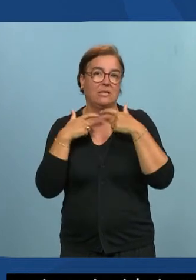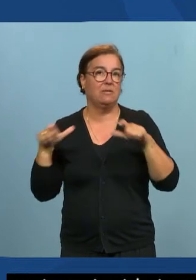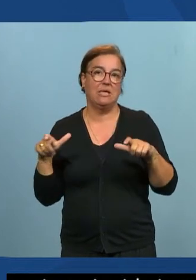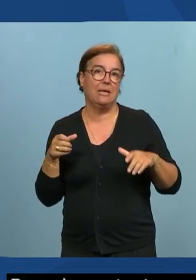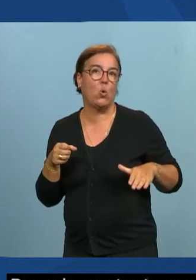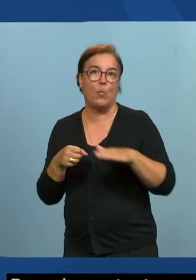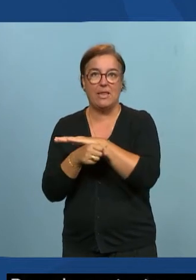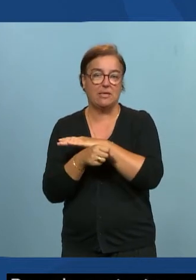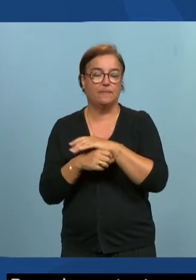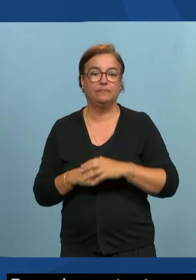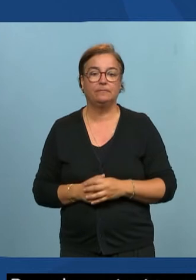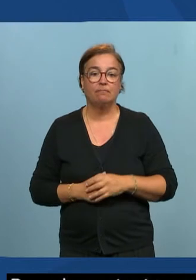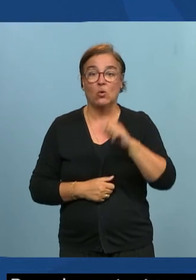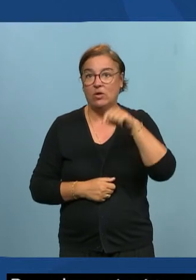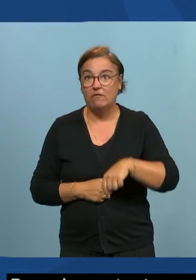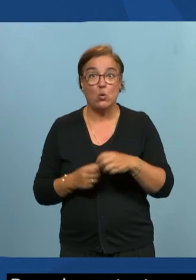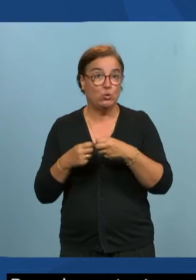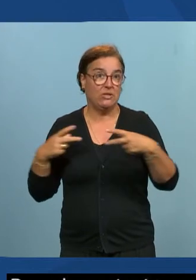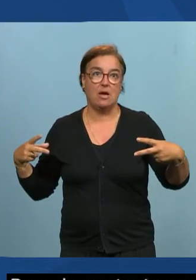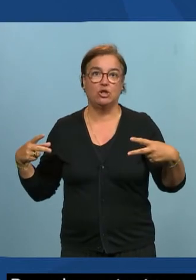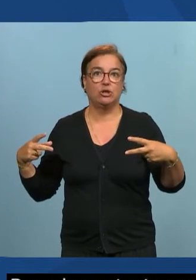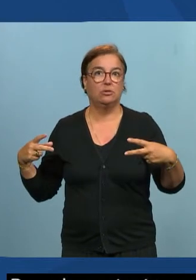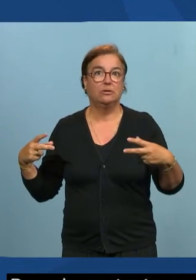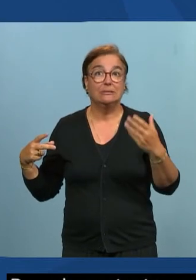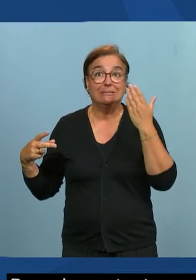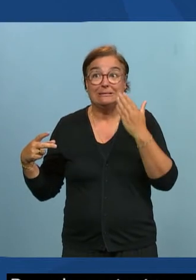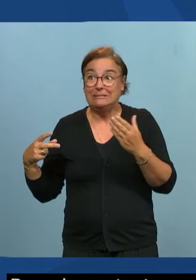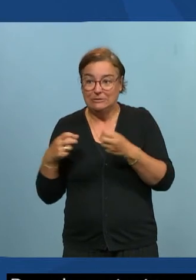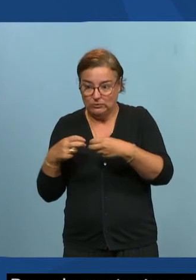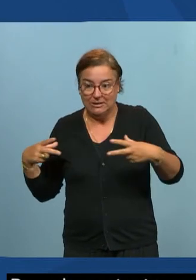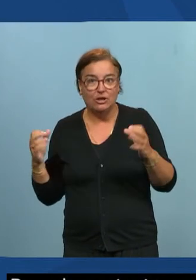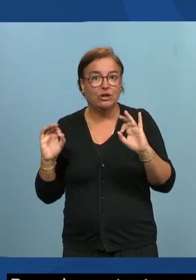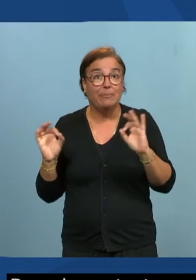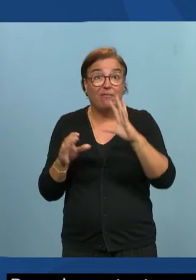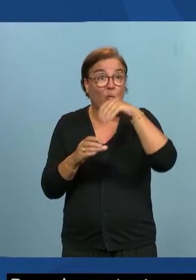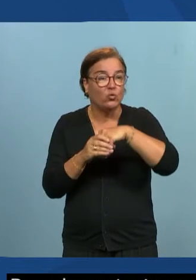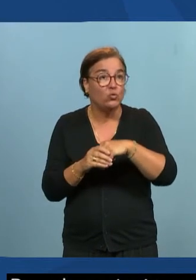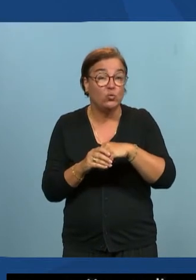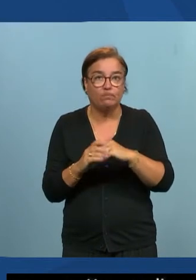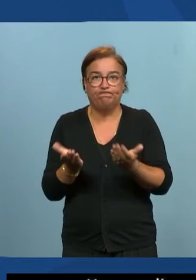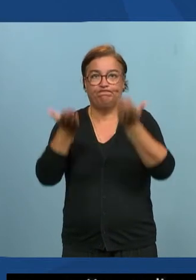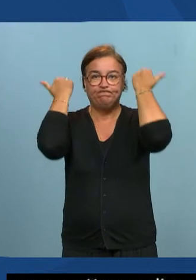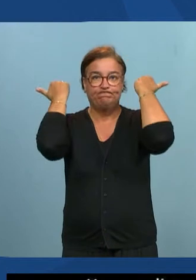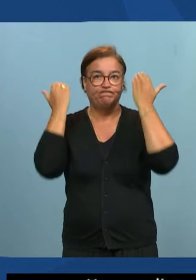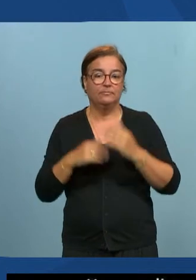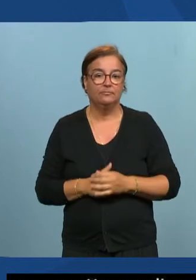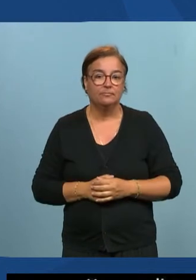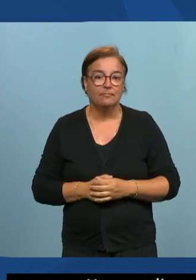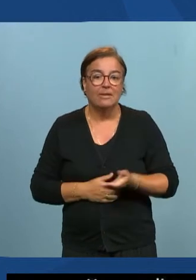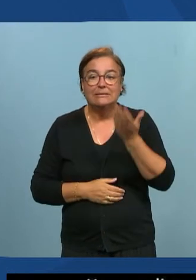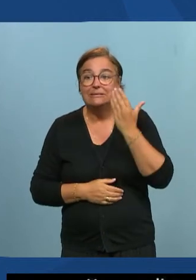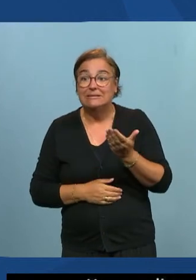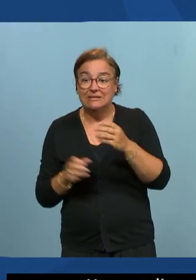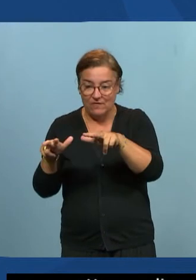donc il faut sous-titrer sinon sans ça on peut pas prendre le contenu si vous sous-titrez et sur votre